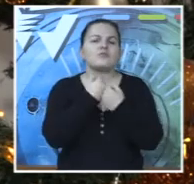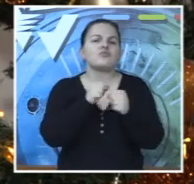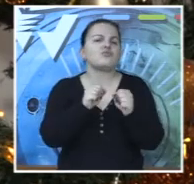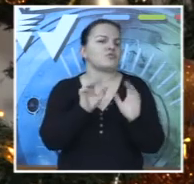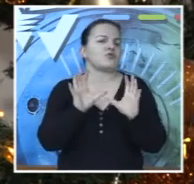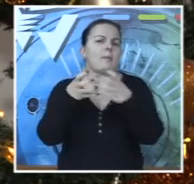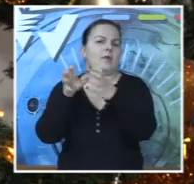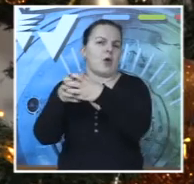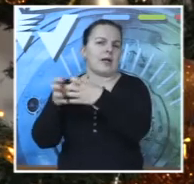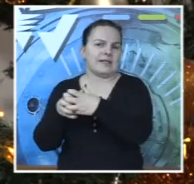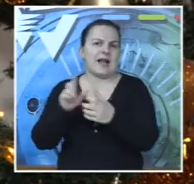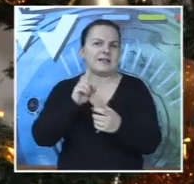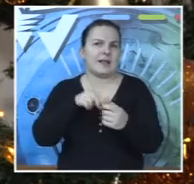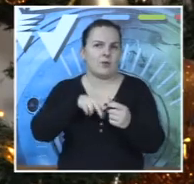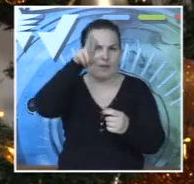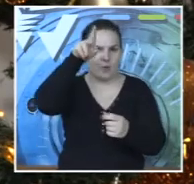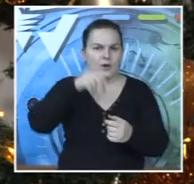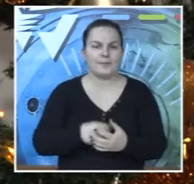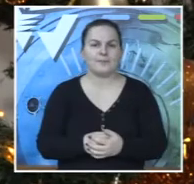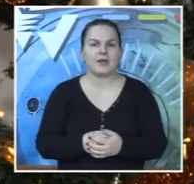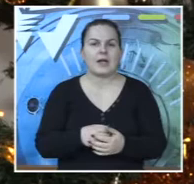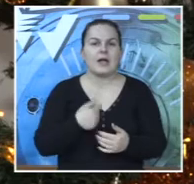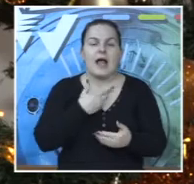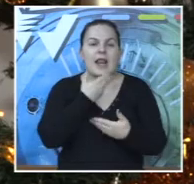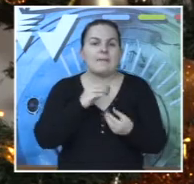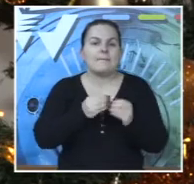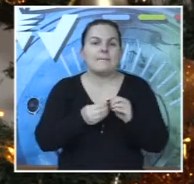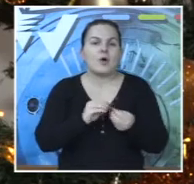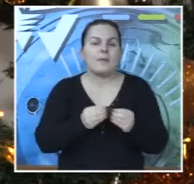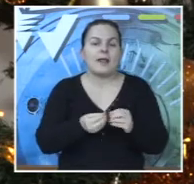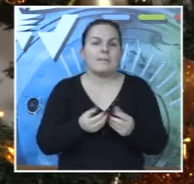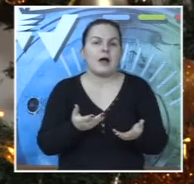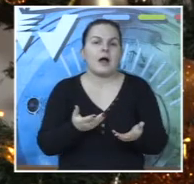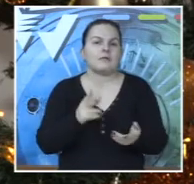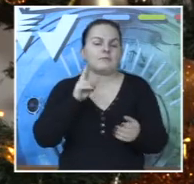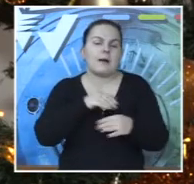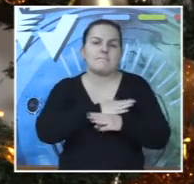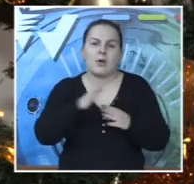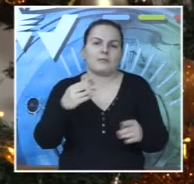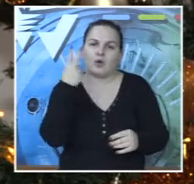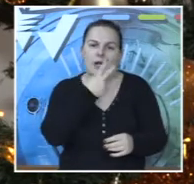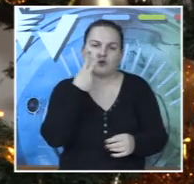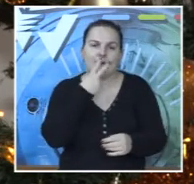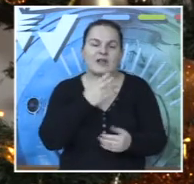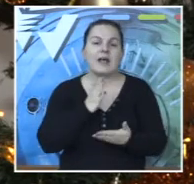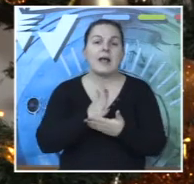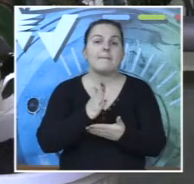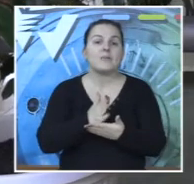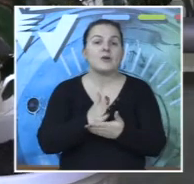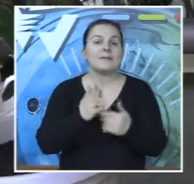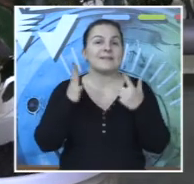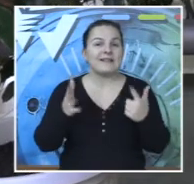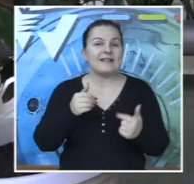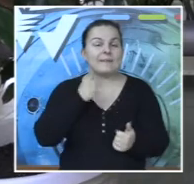također želim da kažem da s te strane stvarno nemam problema i da najlazim na potpuno razumevanje.